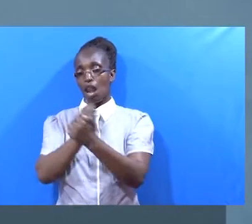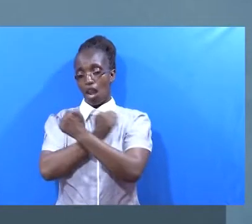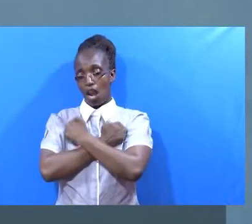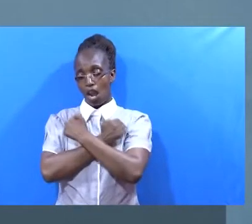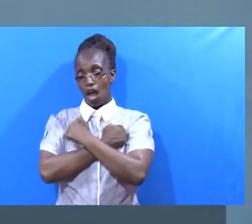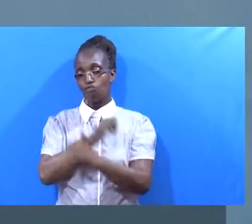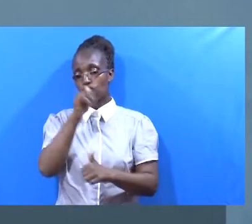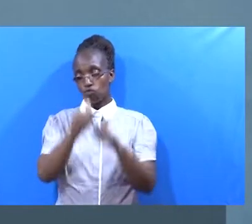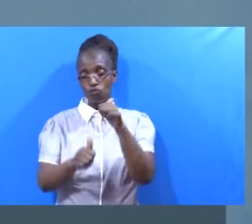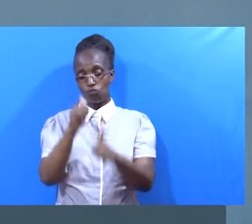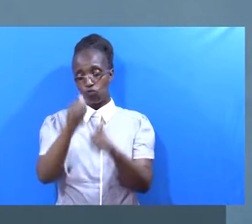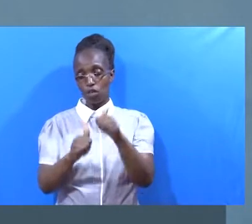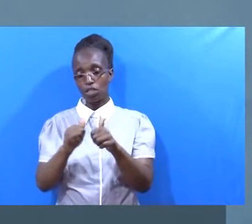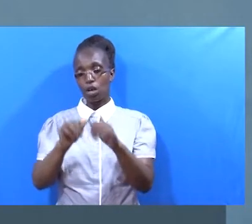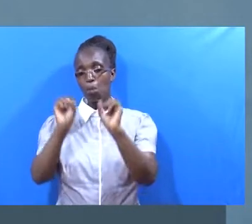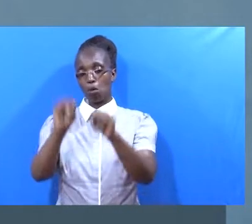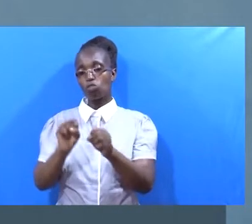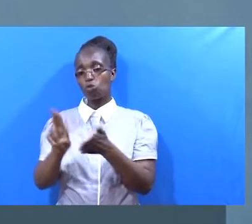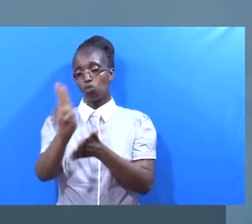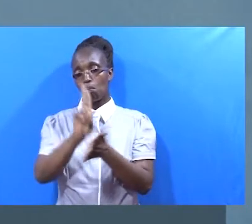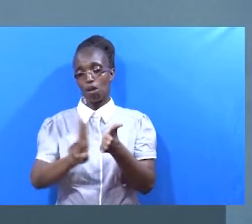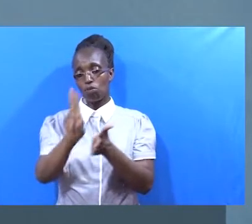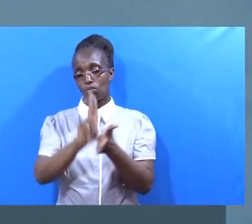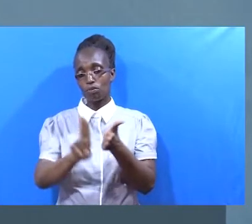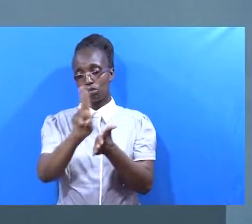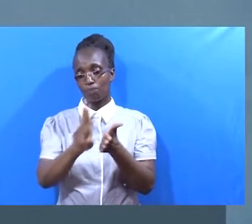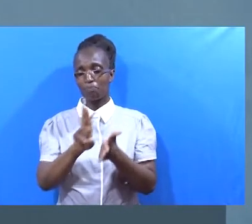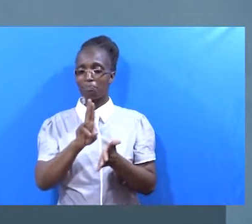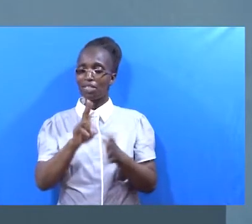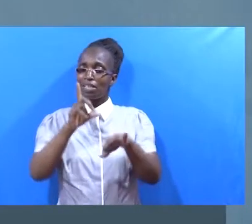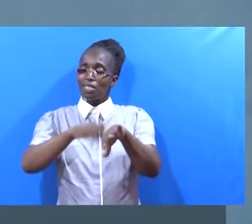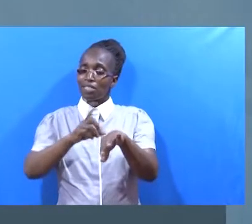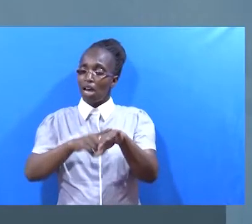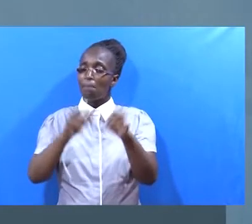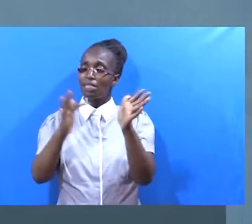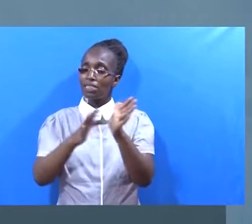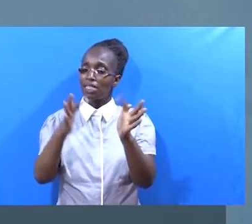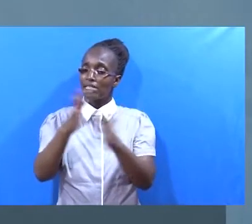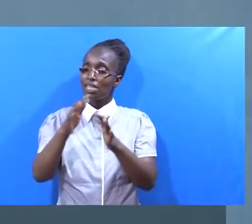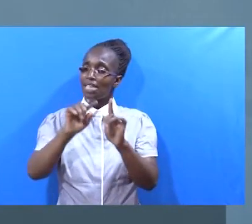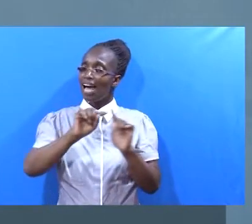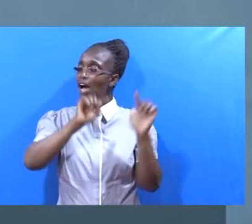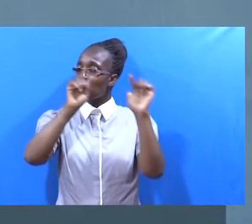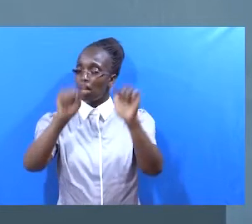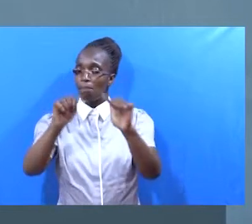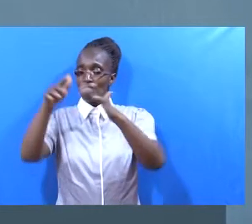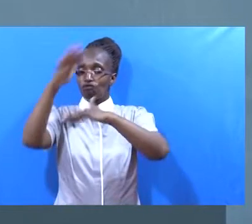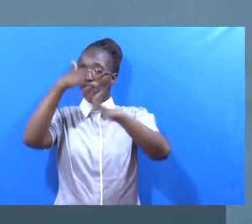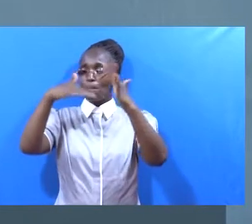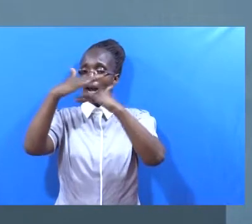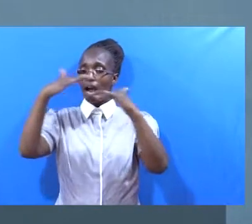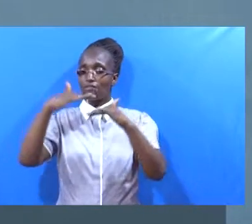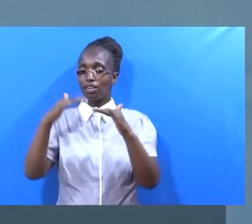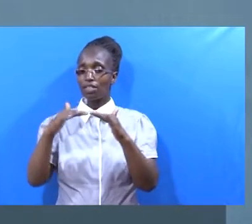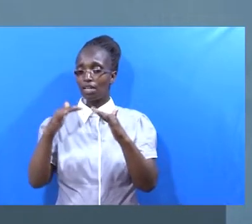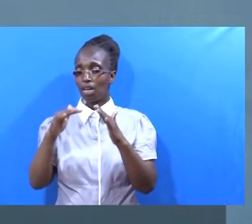Yani upendo unahotumika Upendo unahofanya kazi Kristo alipotoka jumbinguni Akawanyesha huo